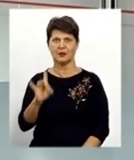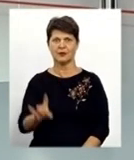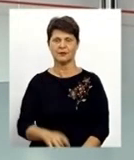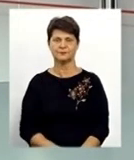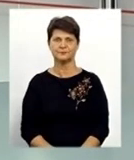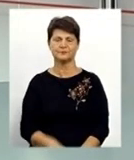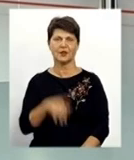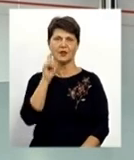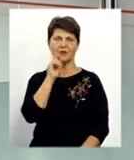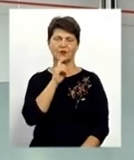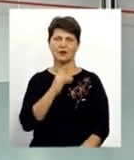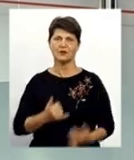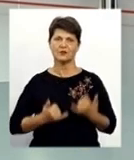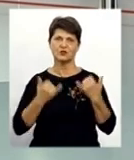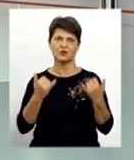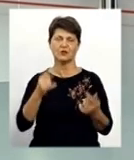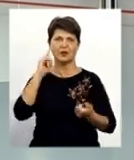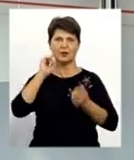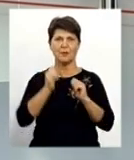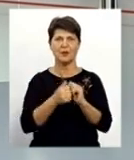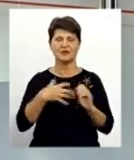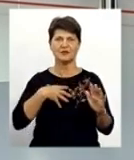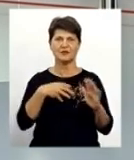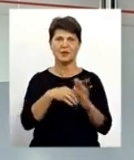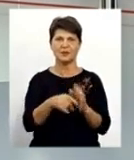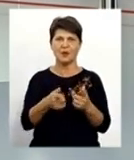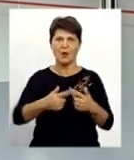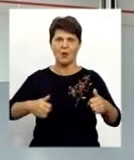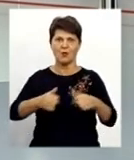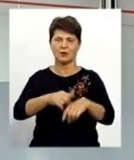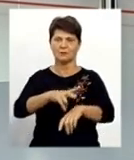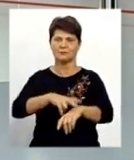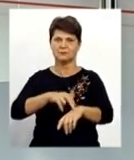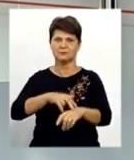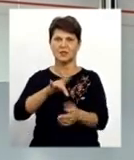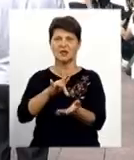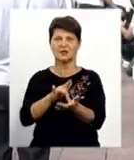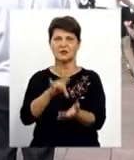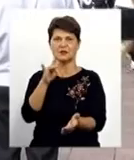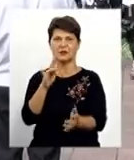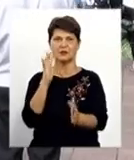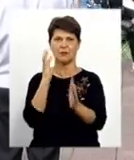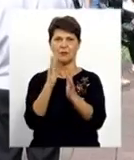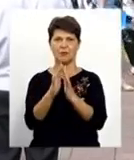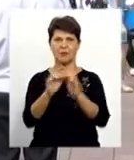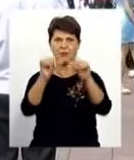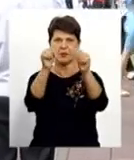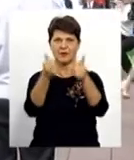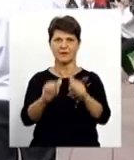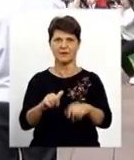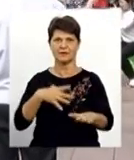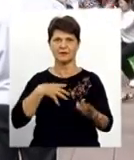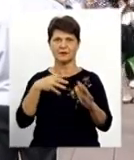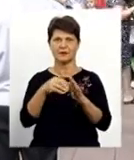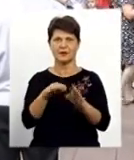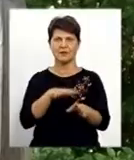У Вінниці вшанували пам'ять загиблих працівників органів внутрішніх справ. У центральному парку біля пам'ятника загиблим правоохоронцям